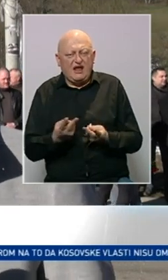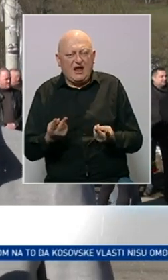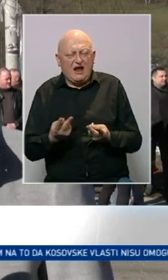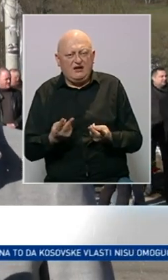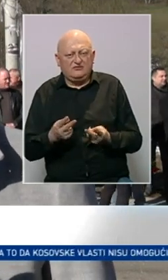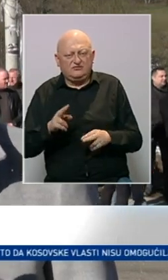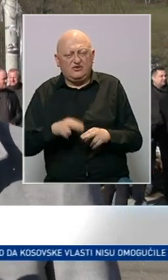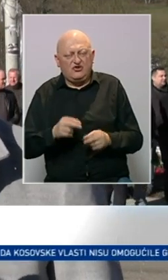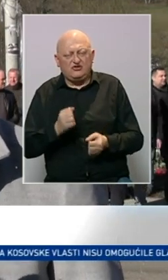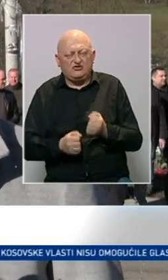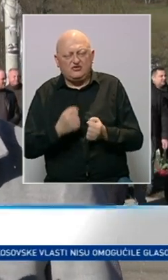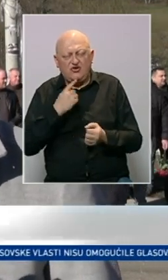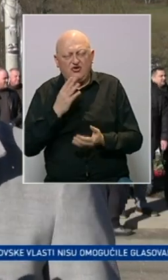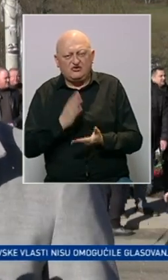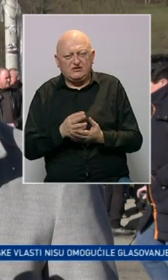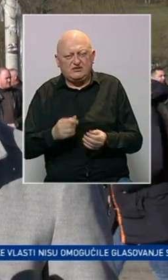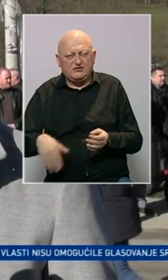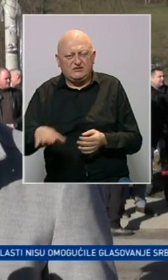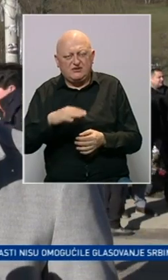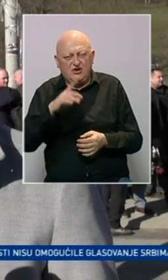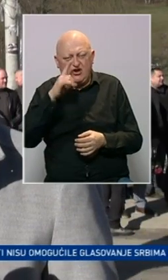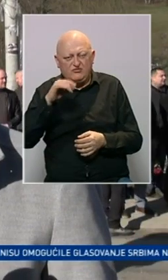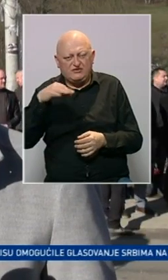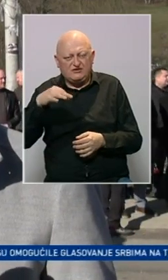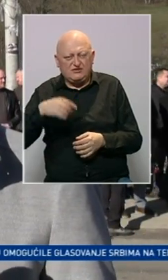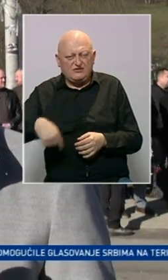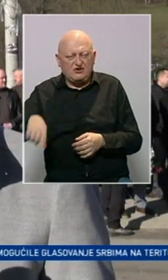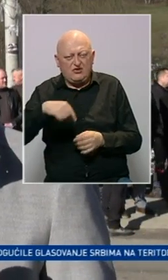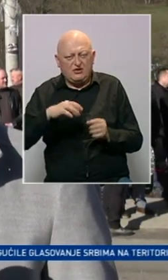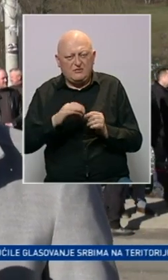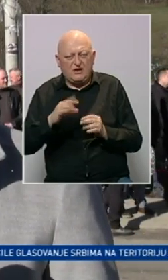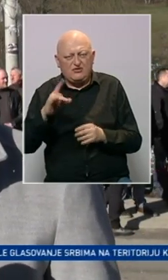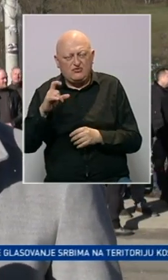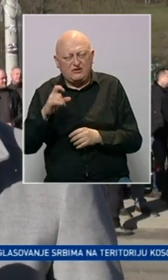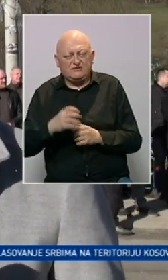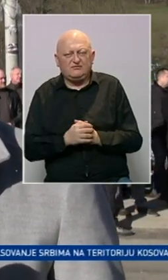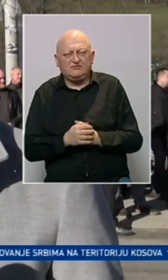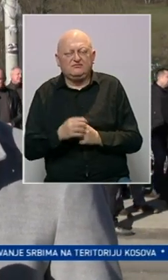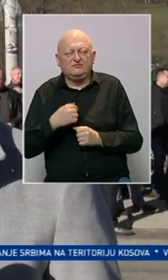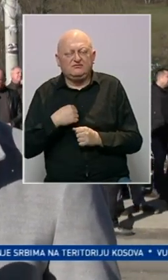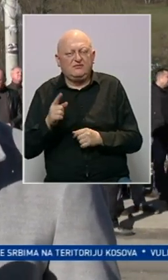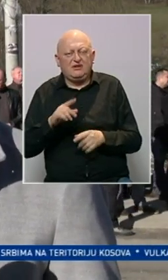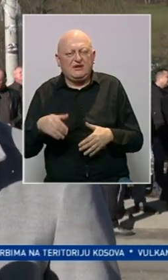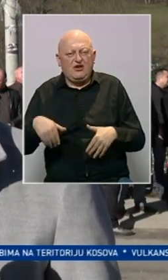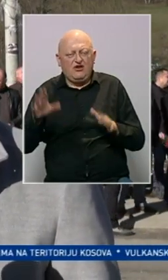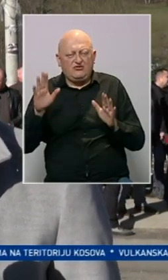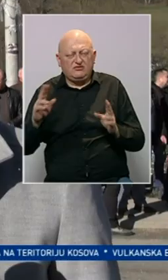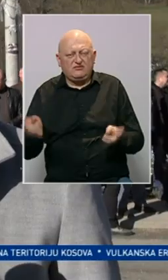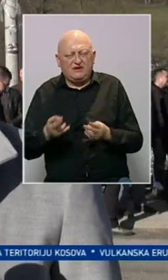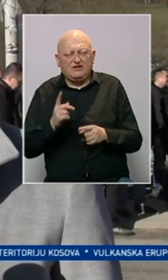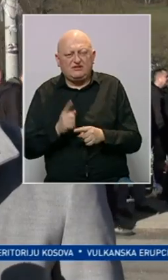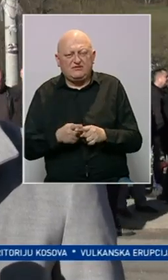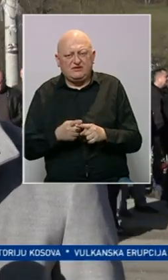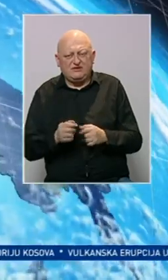ostale zločine koje se desili na teritoriji opštine Srebrenice pa i okolini i Bratunca. Mi naravno ne odustajemo od traganja za